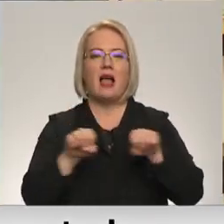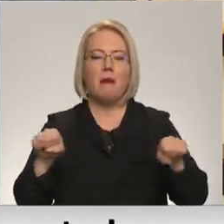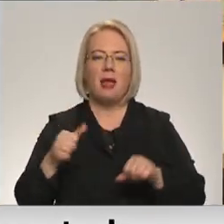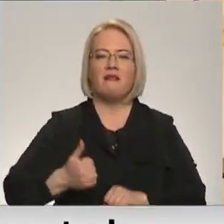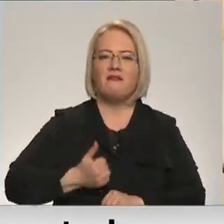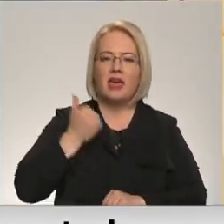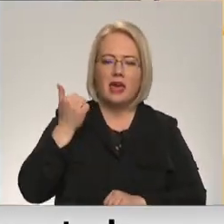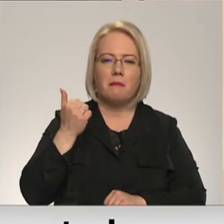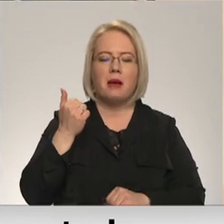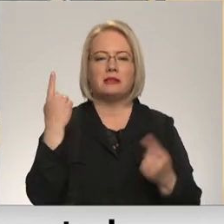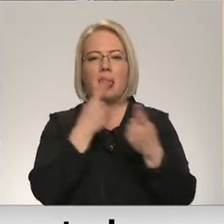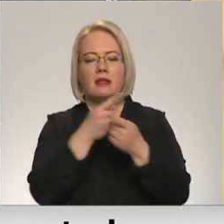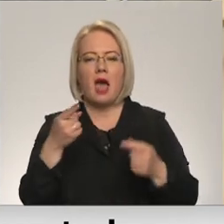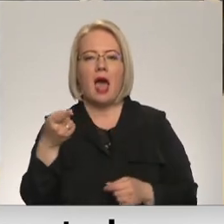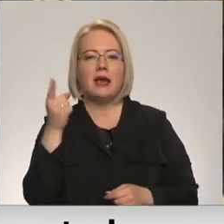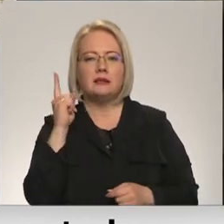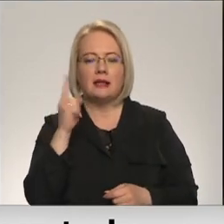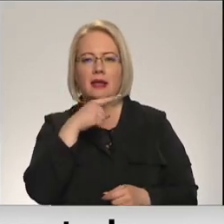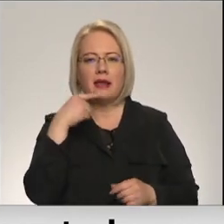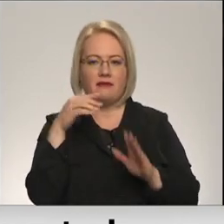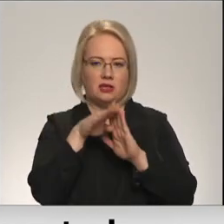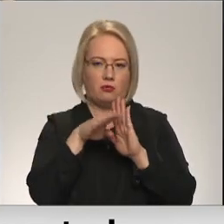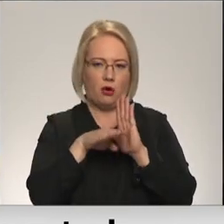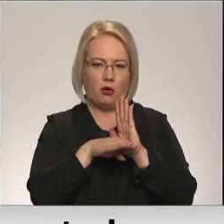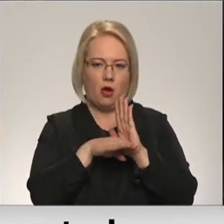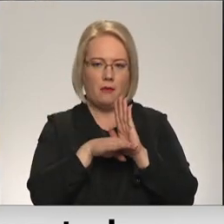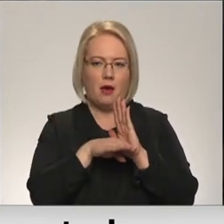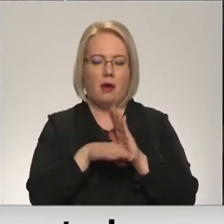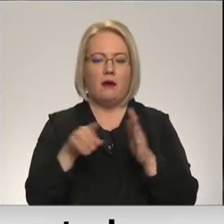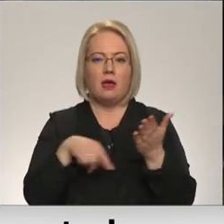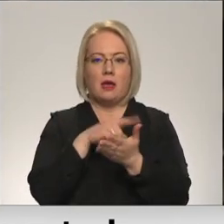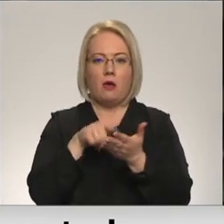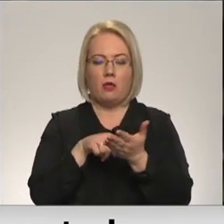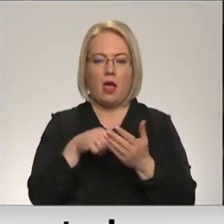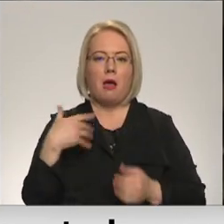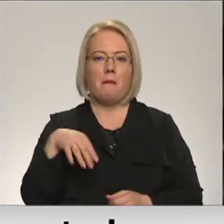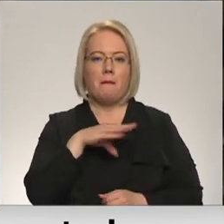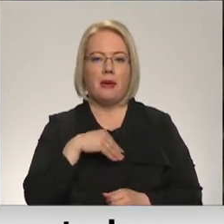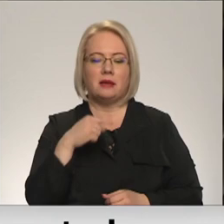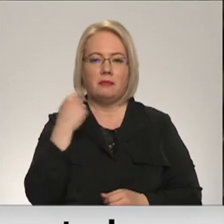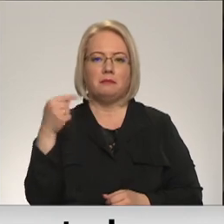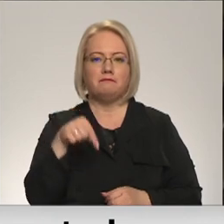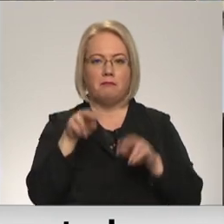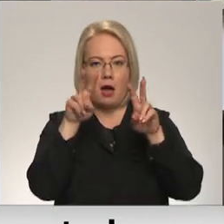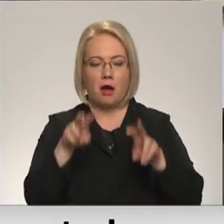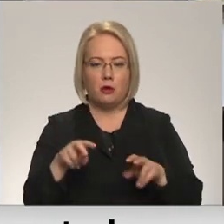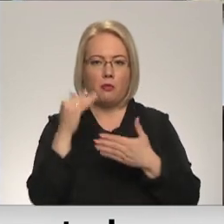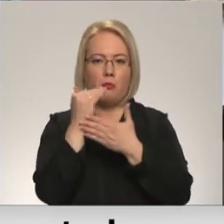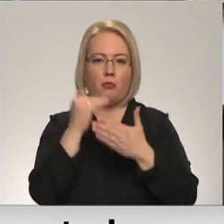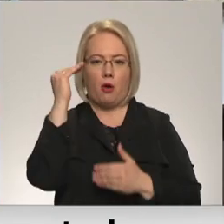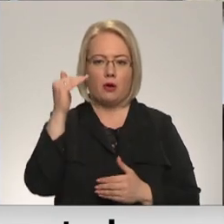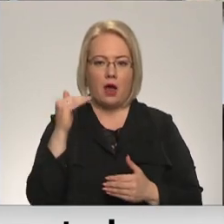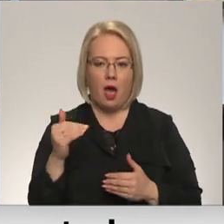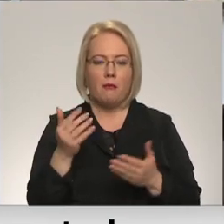neraida kādu no aizliegtajiem Krievijas kanāliem. Mēs gribētu pārbaudīt atiecīgi reponsēmumu programmu stāsts. Uzņēmumu